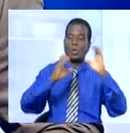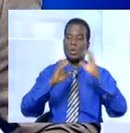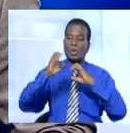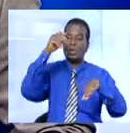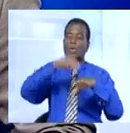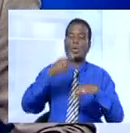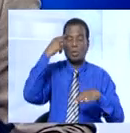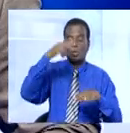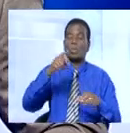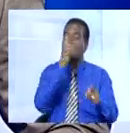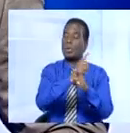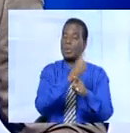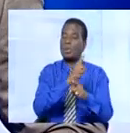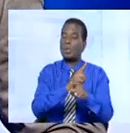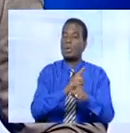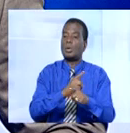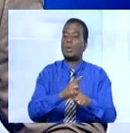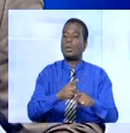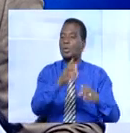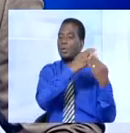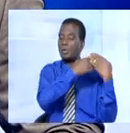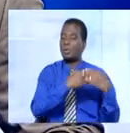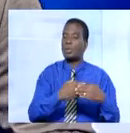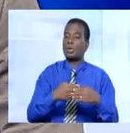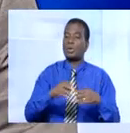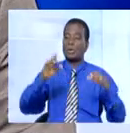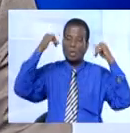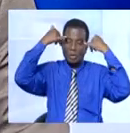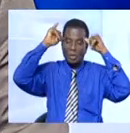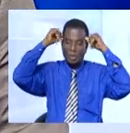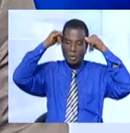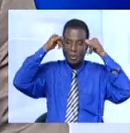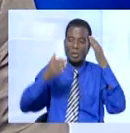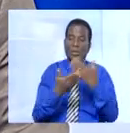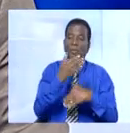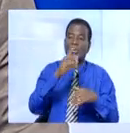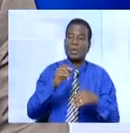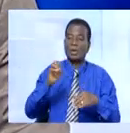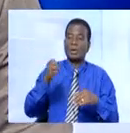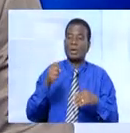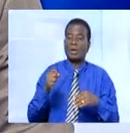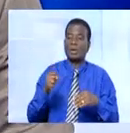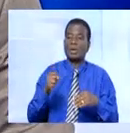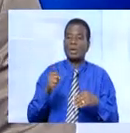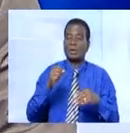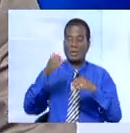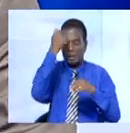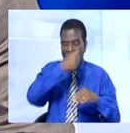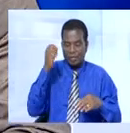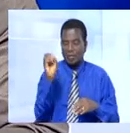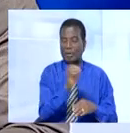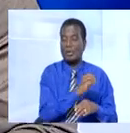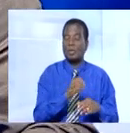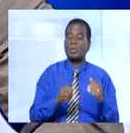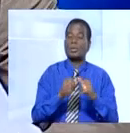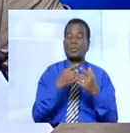en vue de la préservation des cheptels bovins contre l'évasion par la tique invasive en Afrique de l'Ouest.